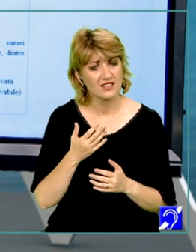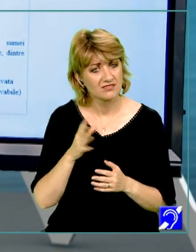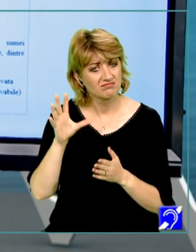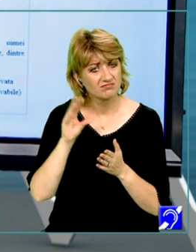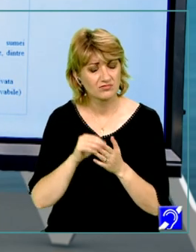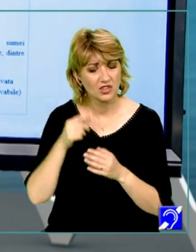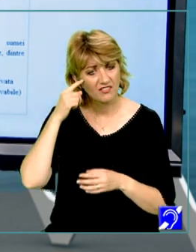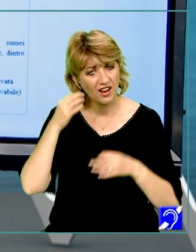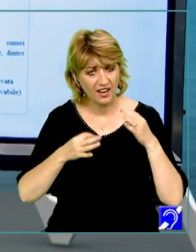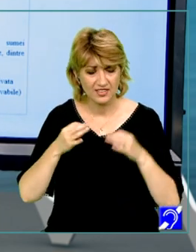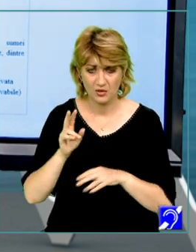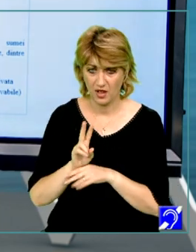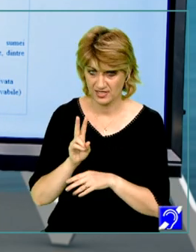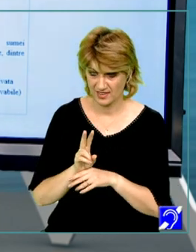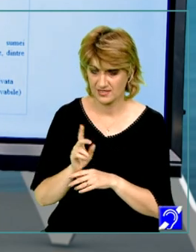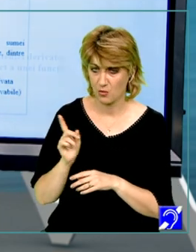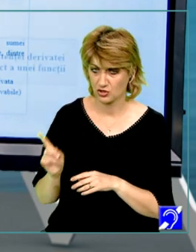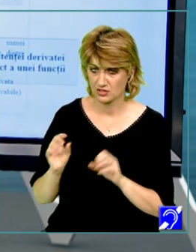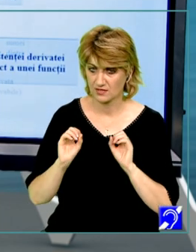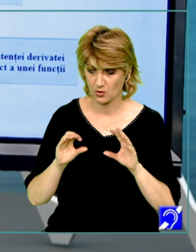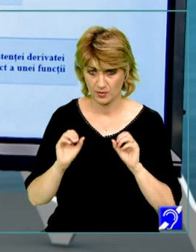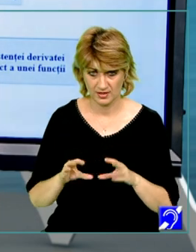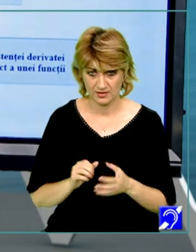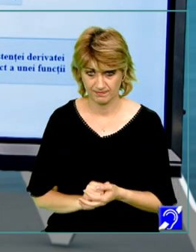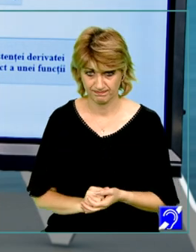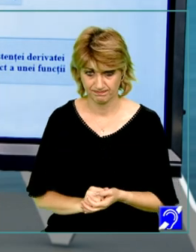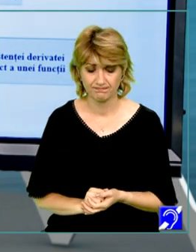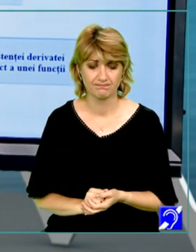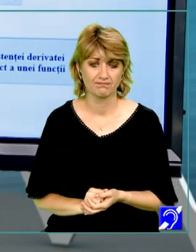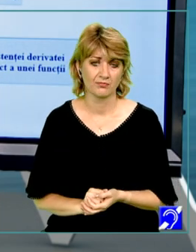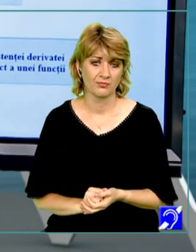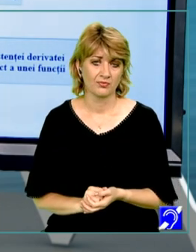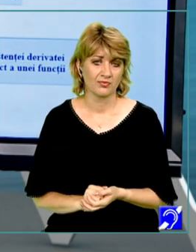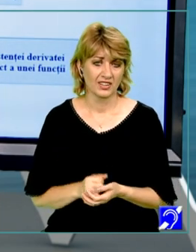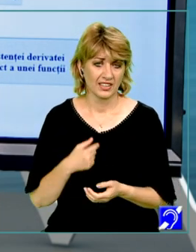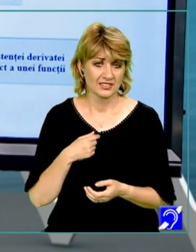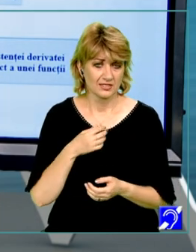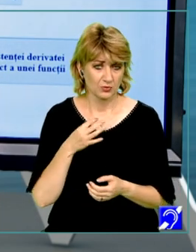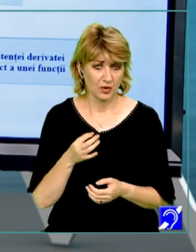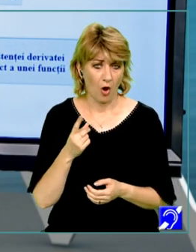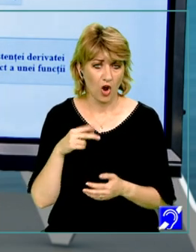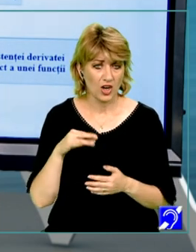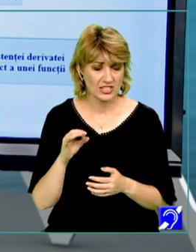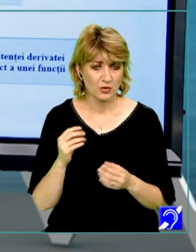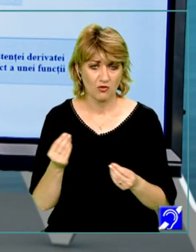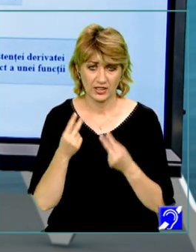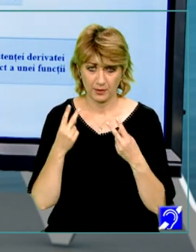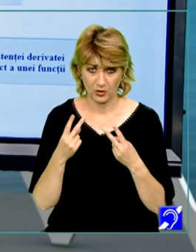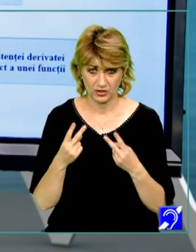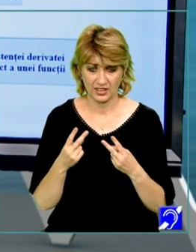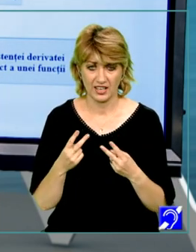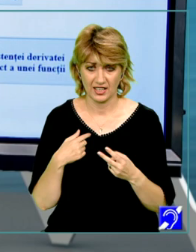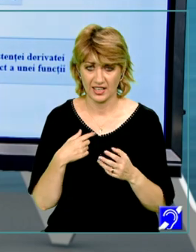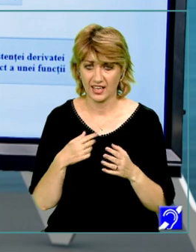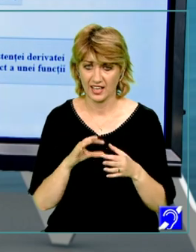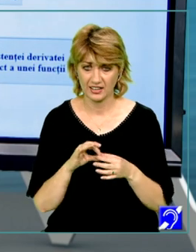analizați cu atenție toate aceste informații. Considerăm că o noțiune foarte importantă la care facem